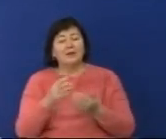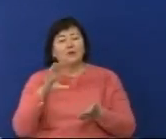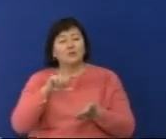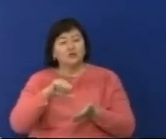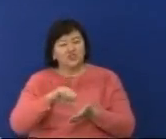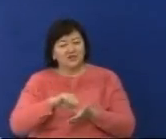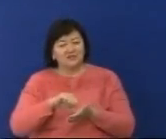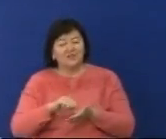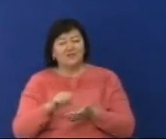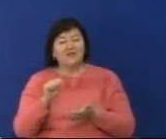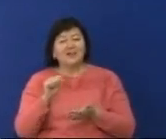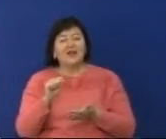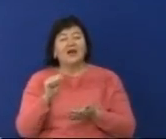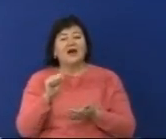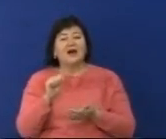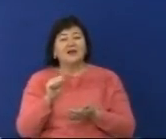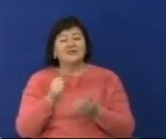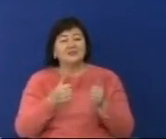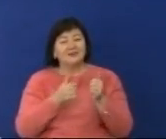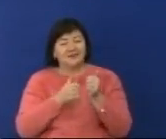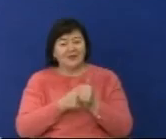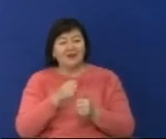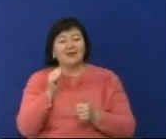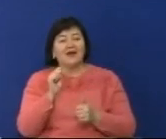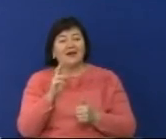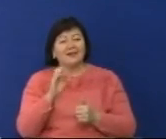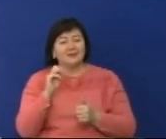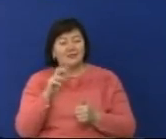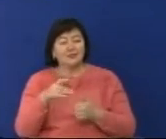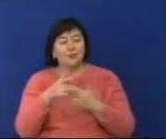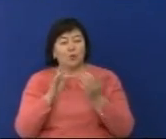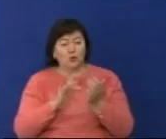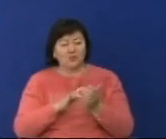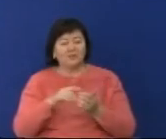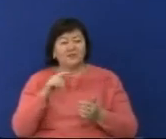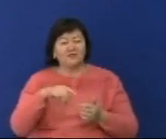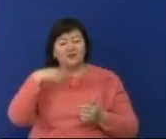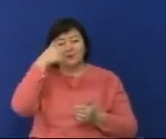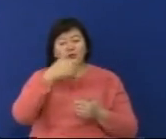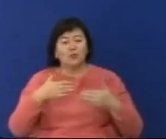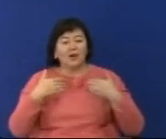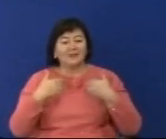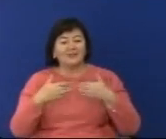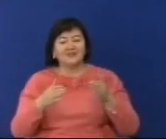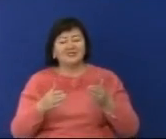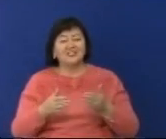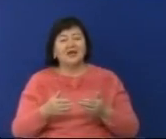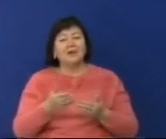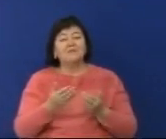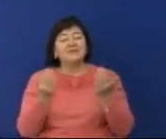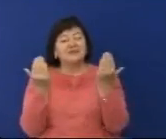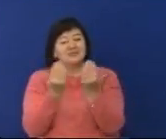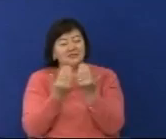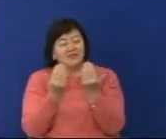қалалық мәслихаттың қатшысы Бисенбек Ағжалып пен тұрғындар тамашалады. Биыл театр маусымның ашылуында тұрғындар үшін ерекшет